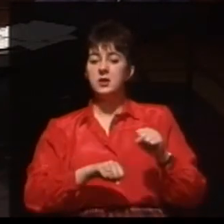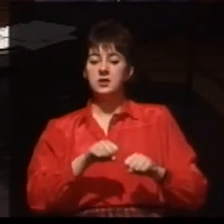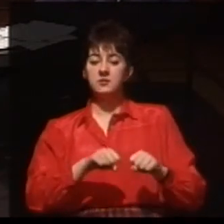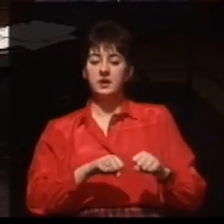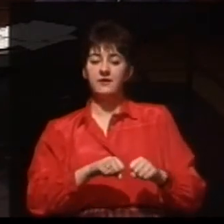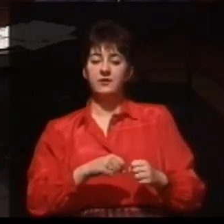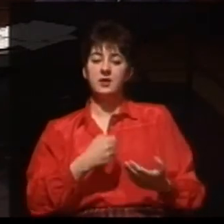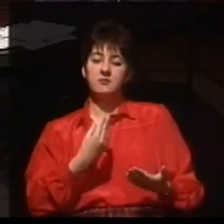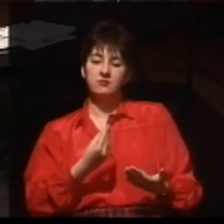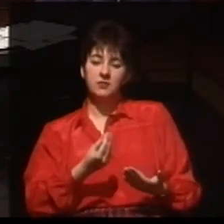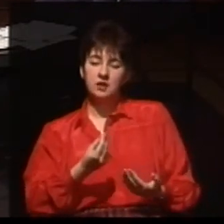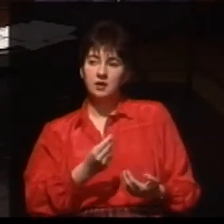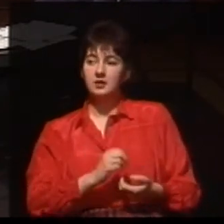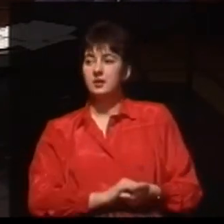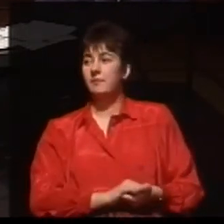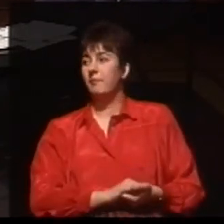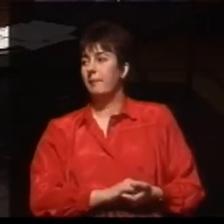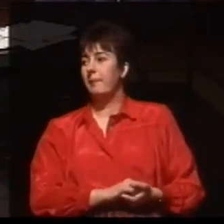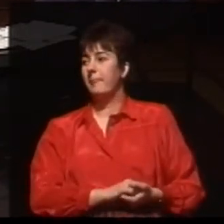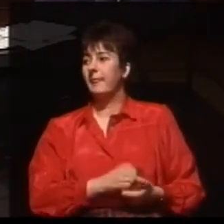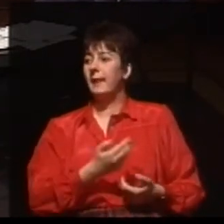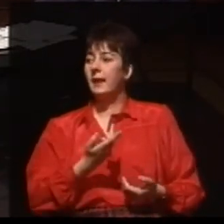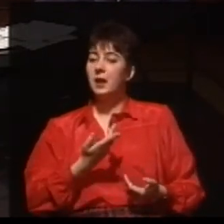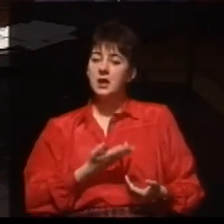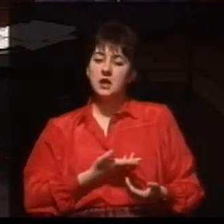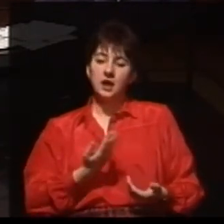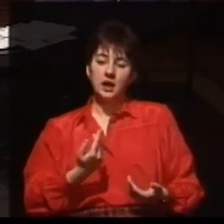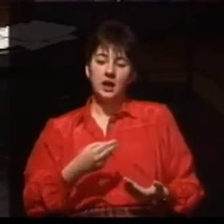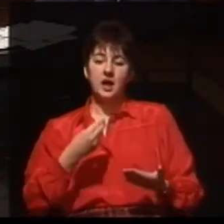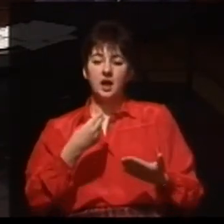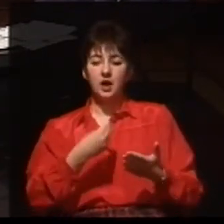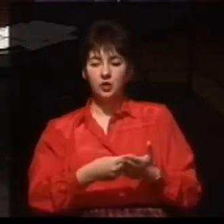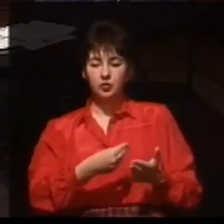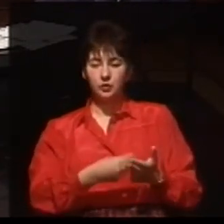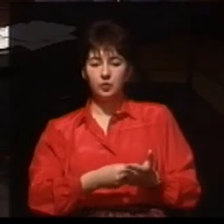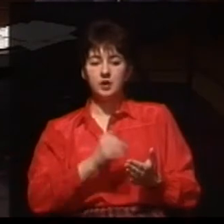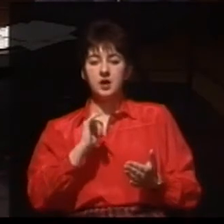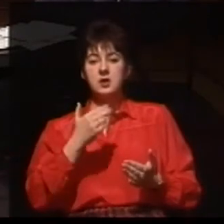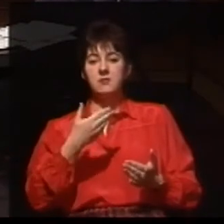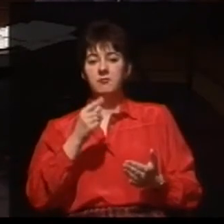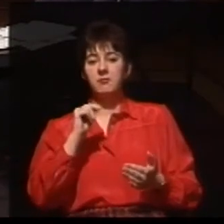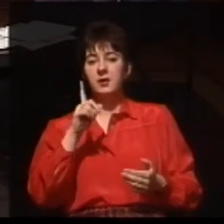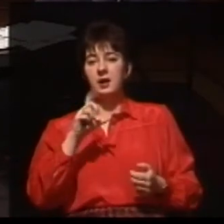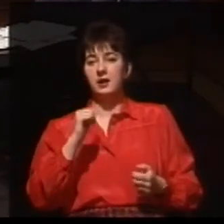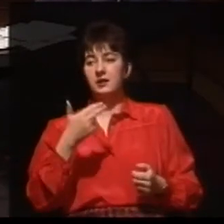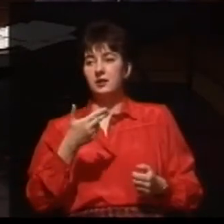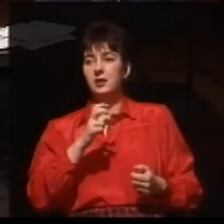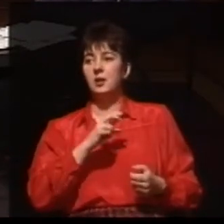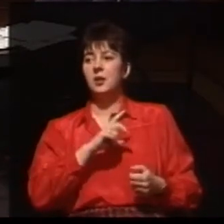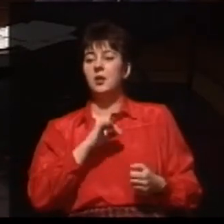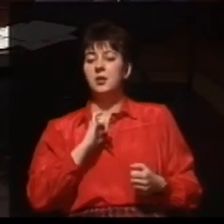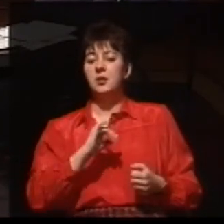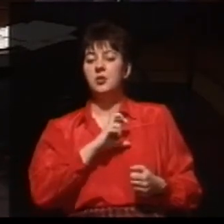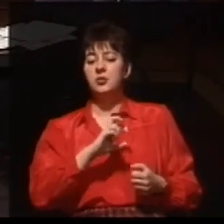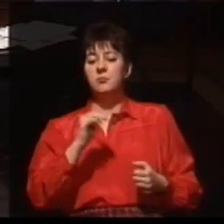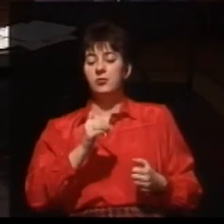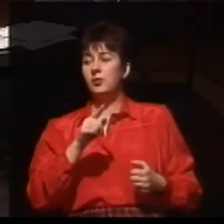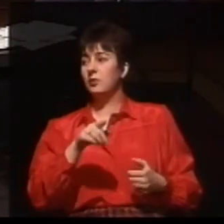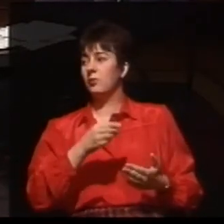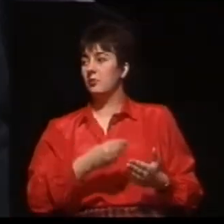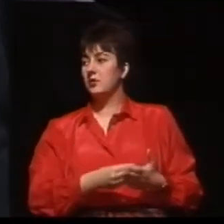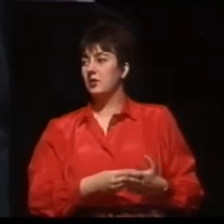i czy tę przyjemność można sobie, ten ratunek, czy można sobie kupić? Jest to kosztowne.